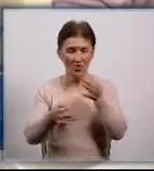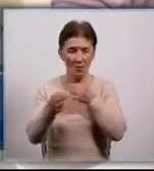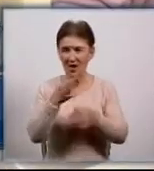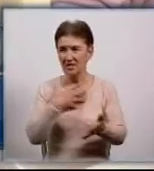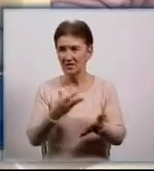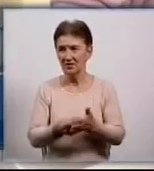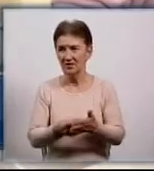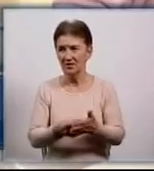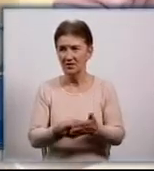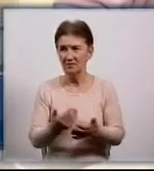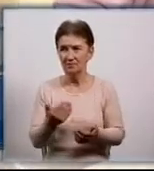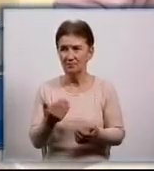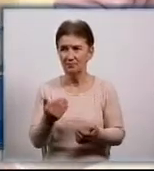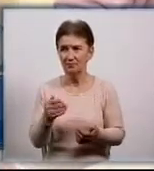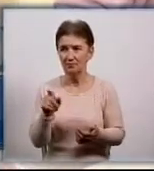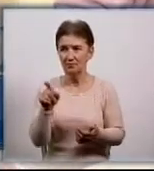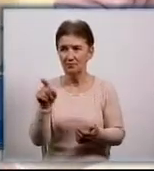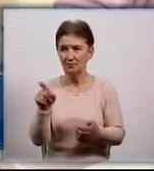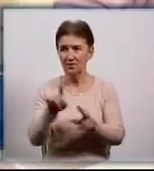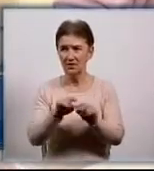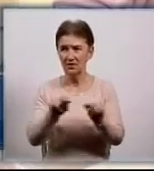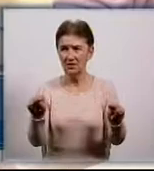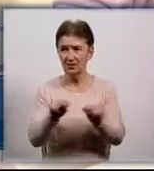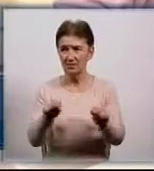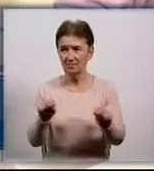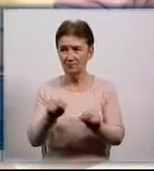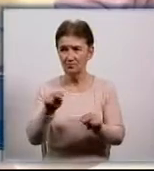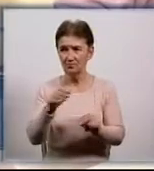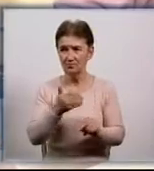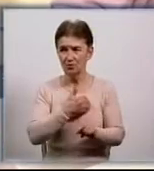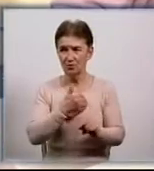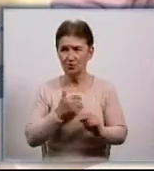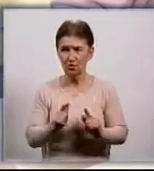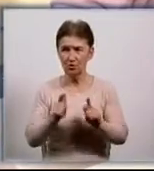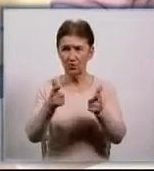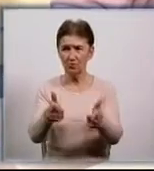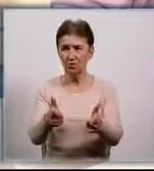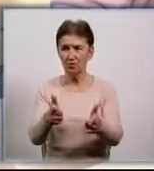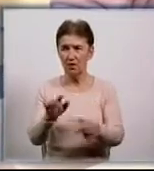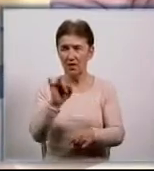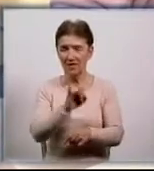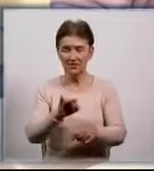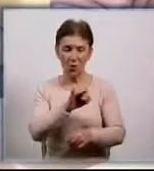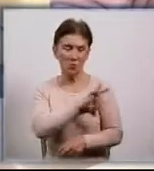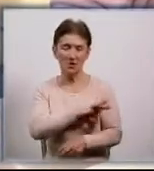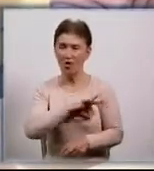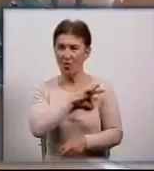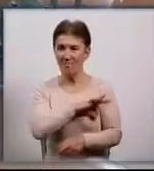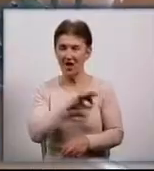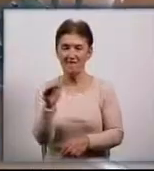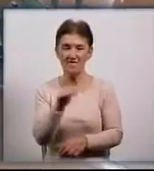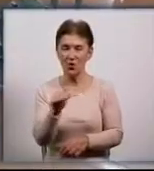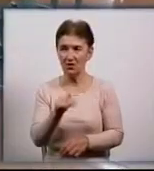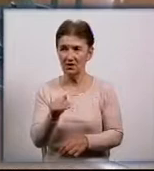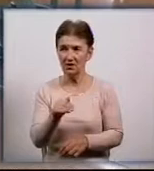наподальше навчатися у педагогічному підліцеї. Хочу поступити на історика-правовий факультет.